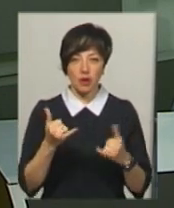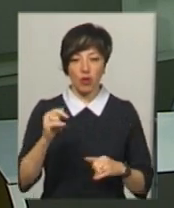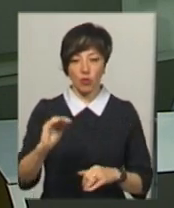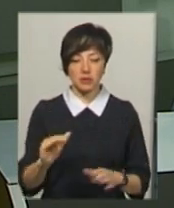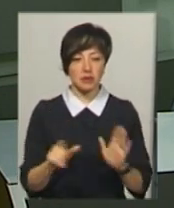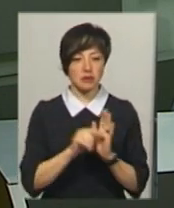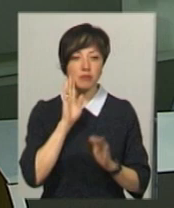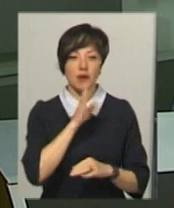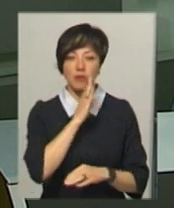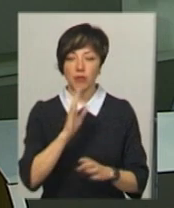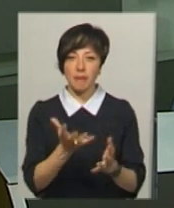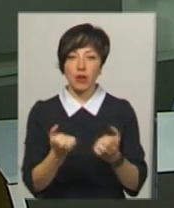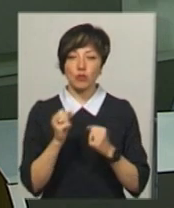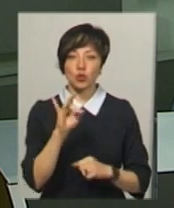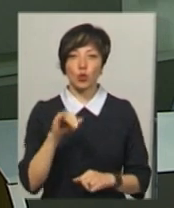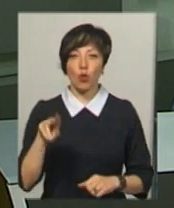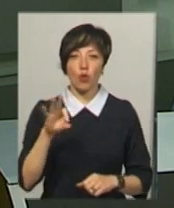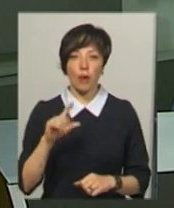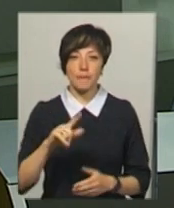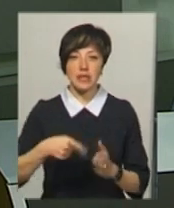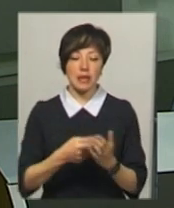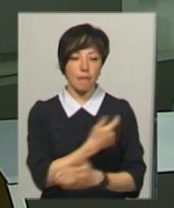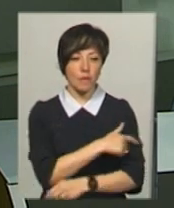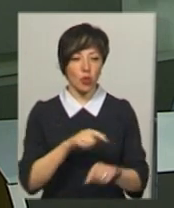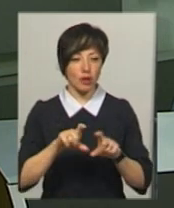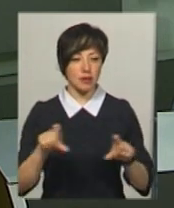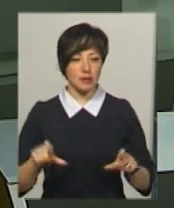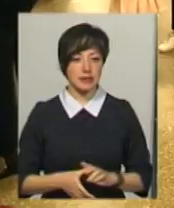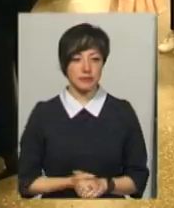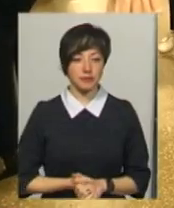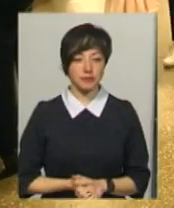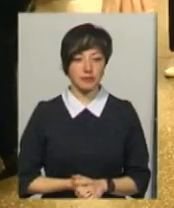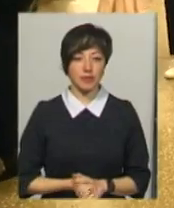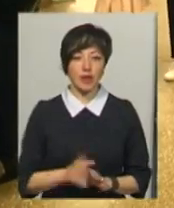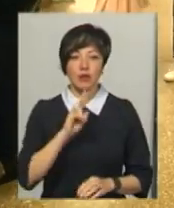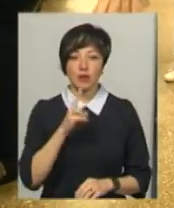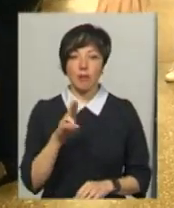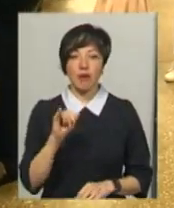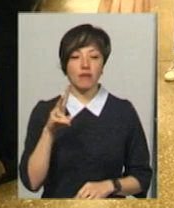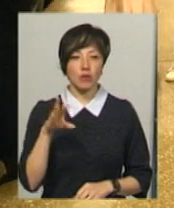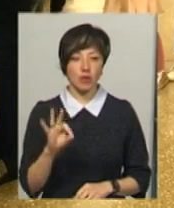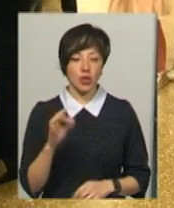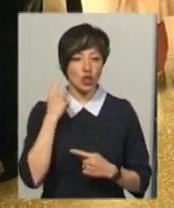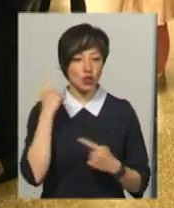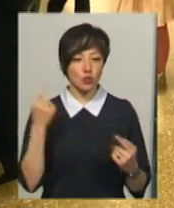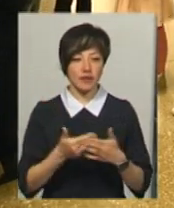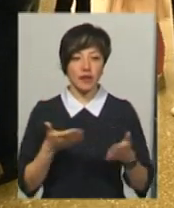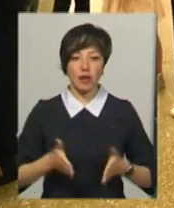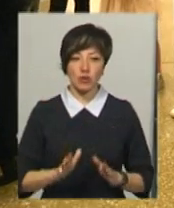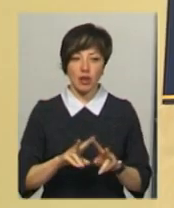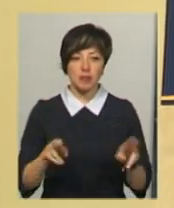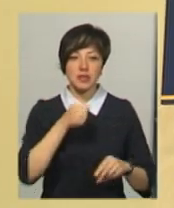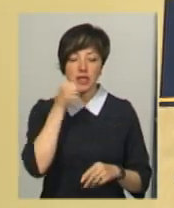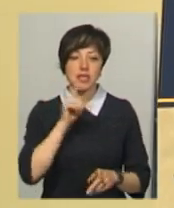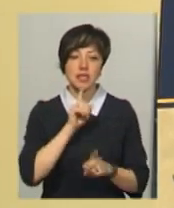мамою були на черговому прийомі в сурдологах Хмельницькій міській поліклініці. Дворічний Павлик Коломієць не чує від народження, як і його